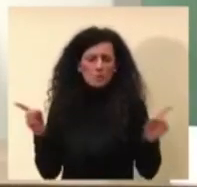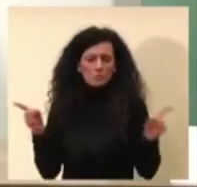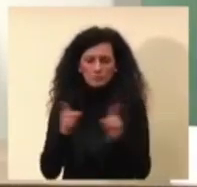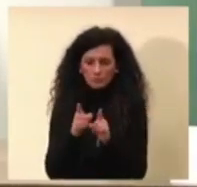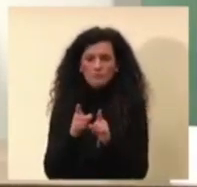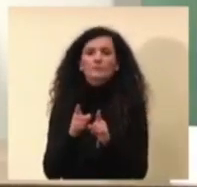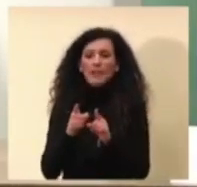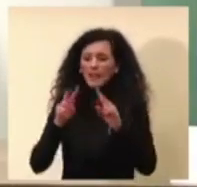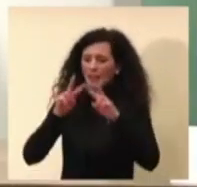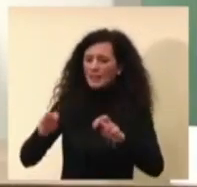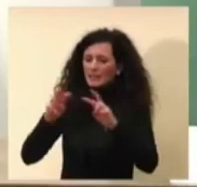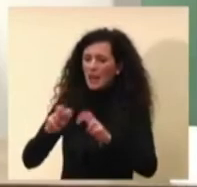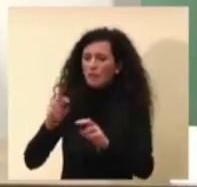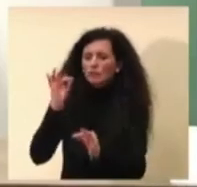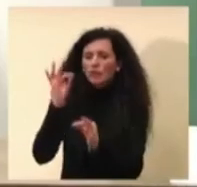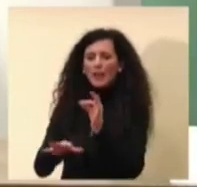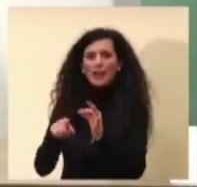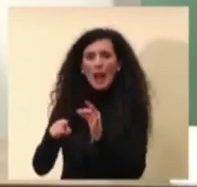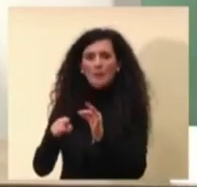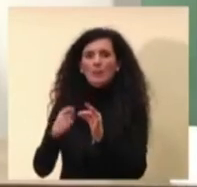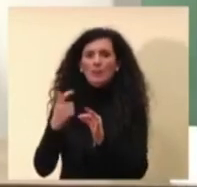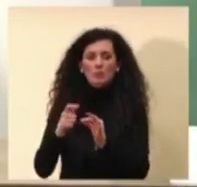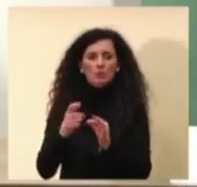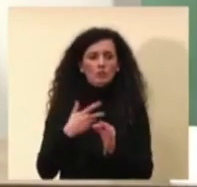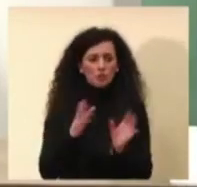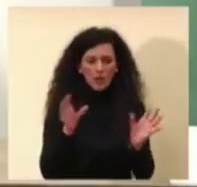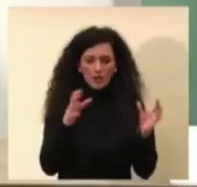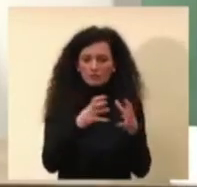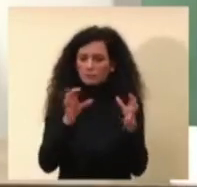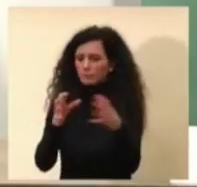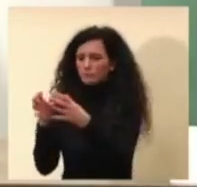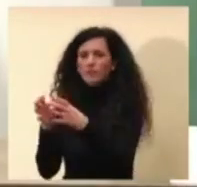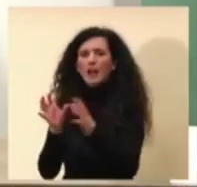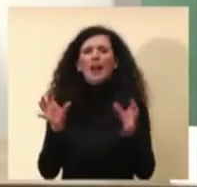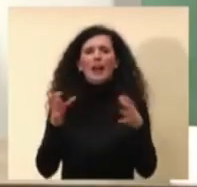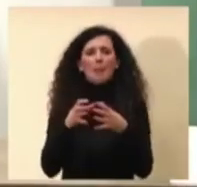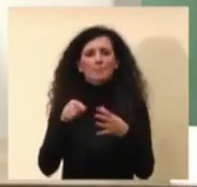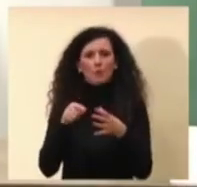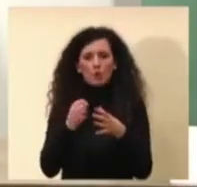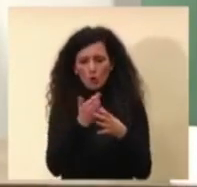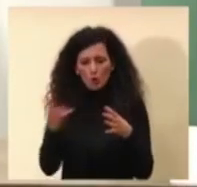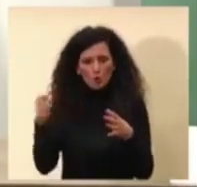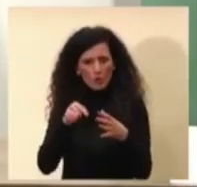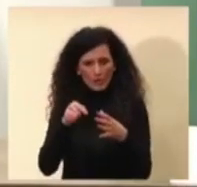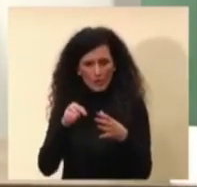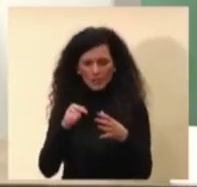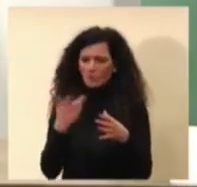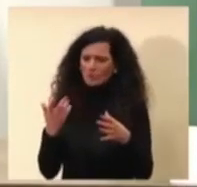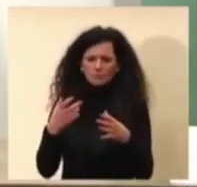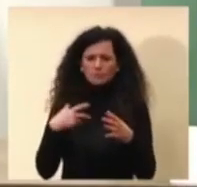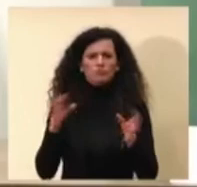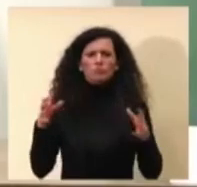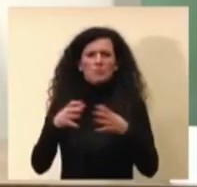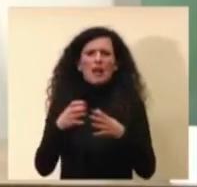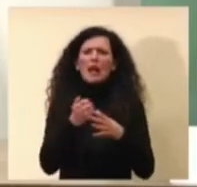campionari vuol dire che non si prendono dei campioni significativi una parte casuale